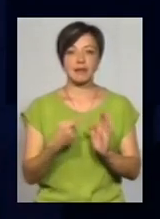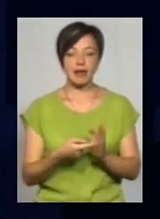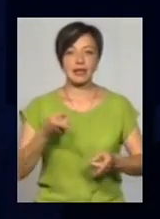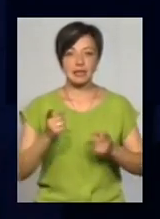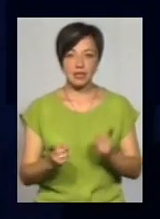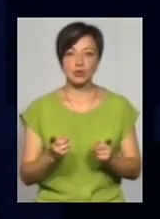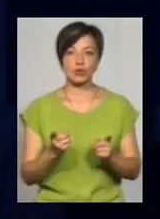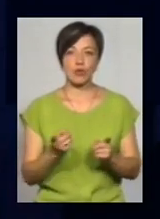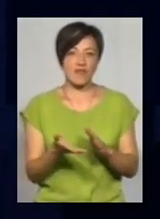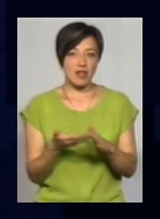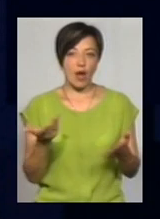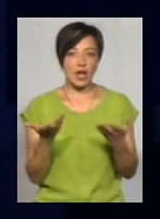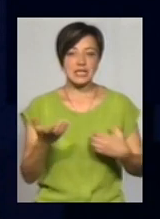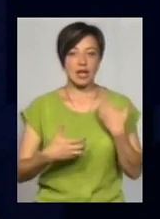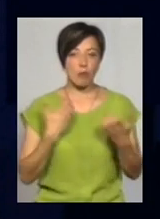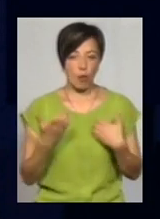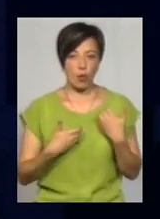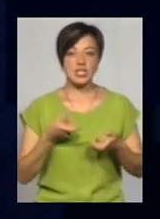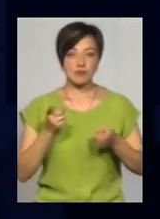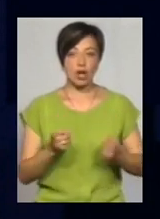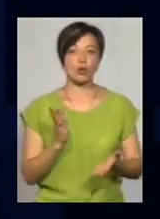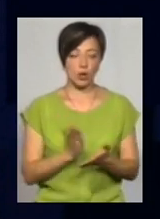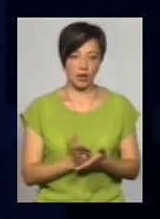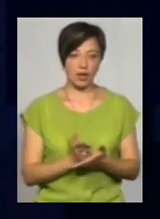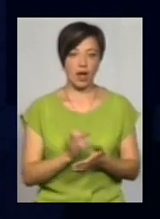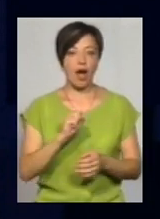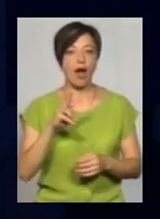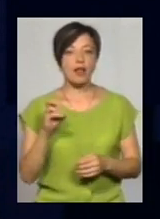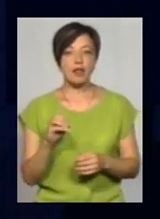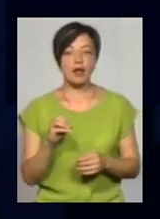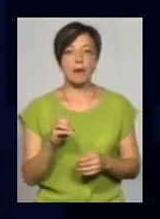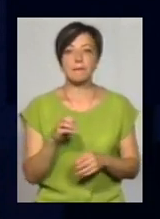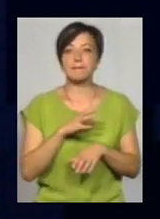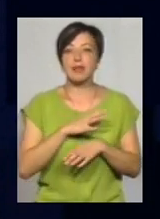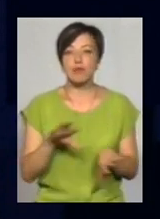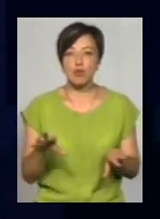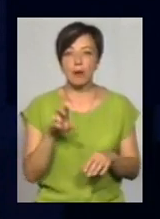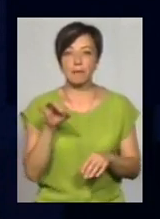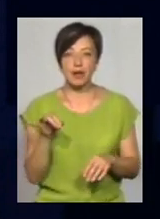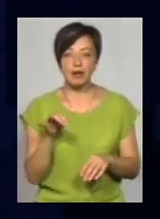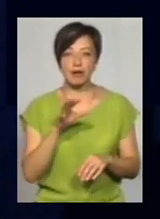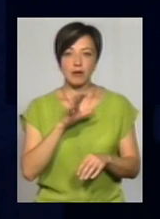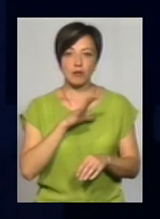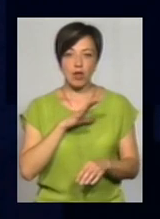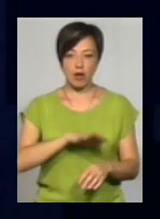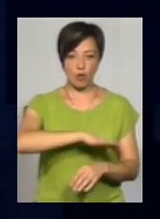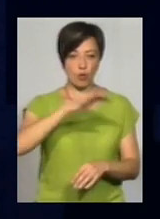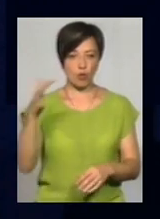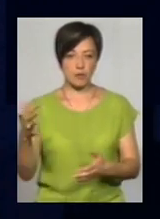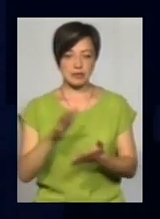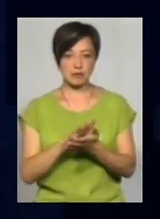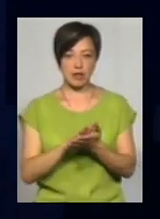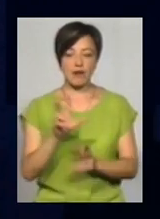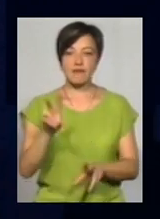викликають якесь занепокольність? Звичайно, є. Але їх би не було, якби стояли купи сміття. Я